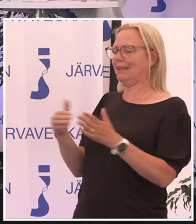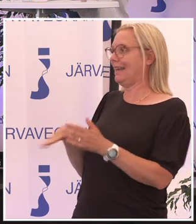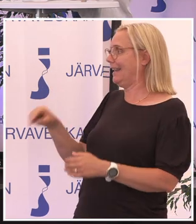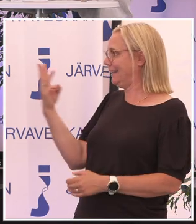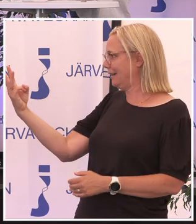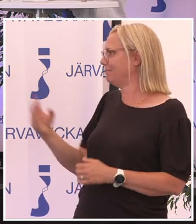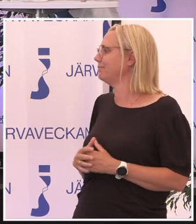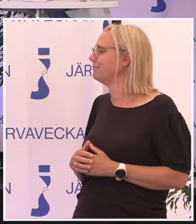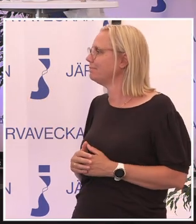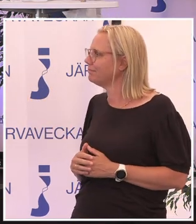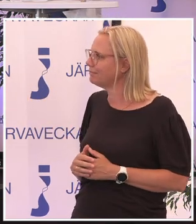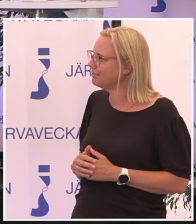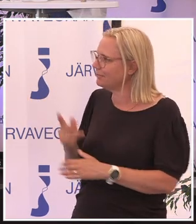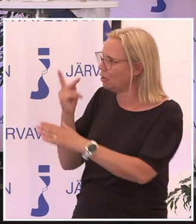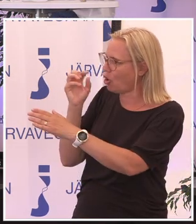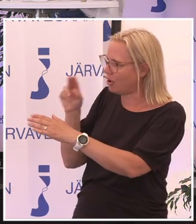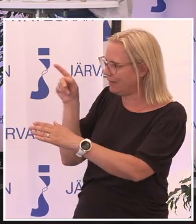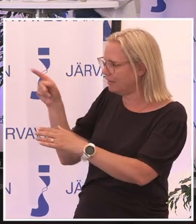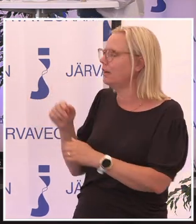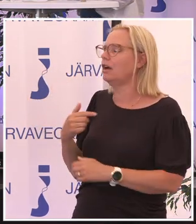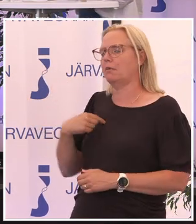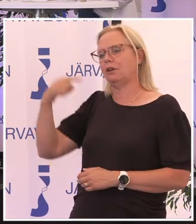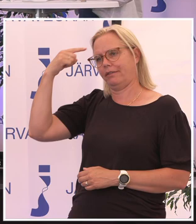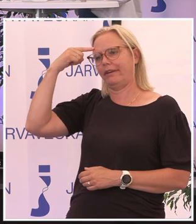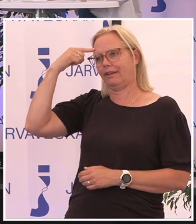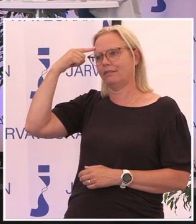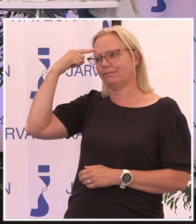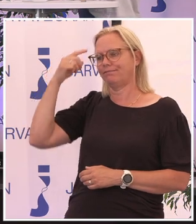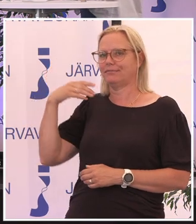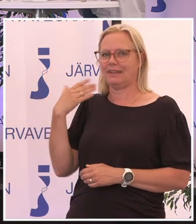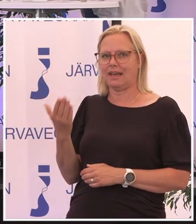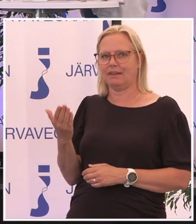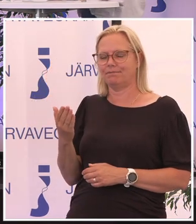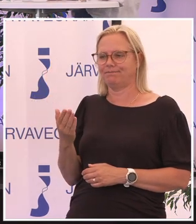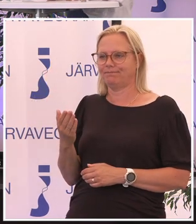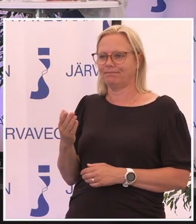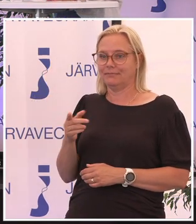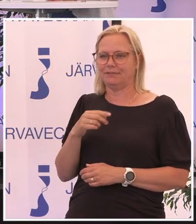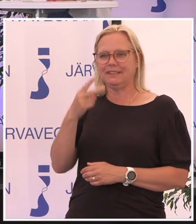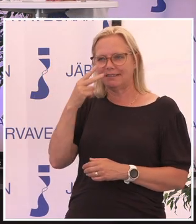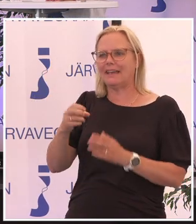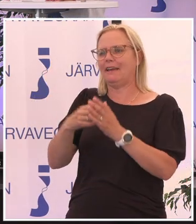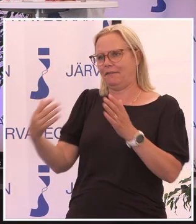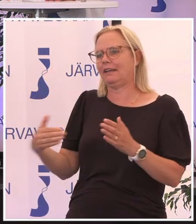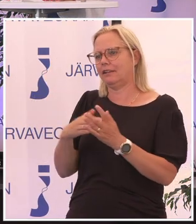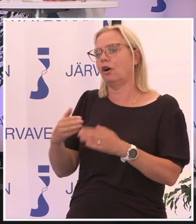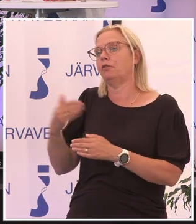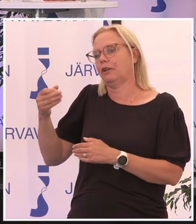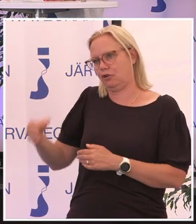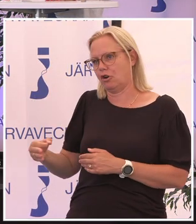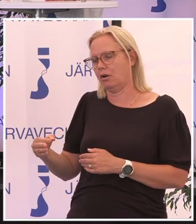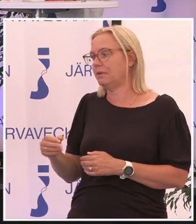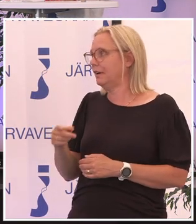alla. Ja, men jag tänker att det är, vi ser ju effekterna av utanförskap.